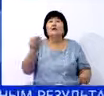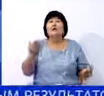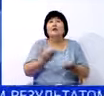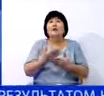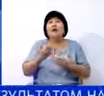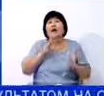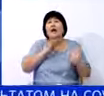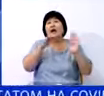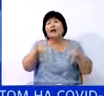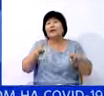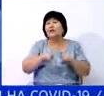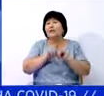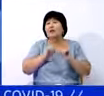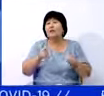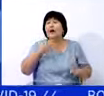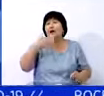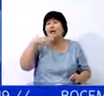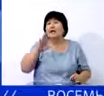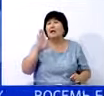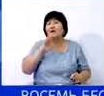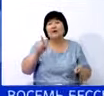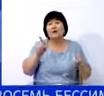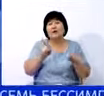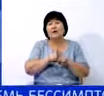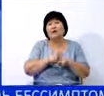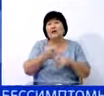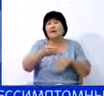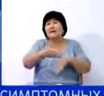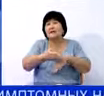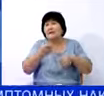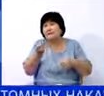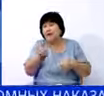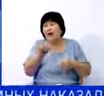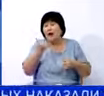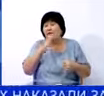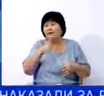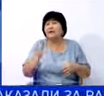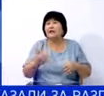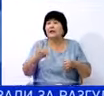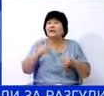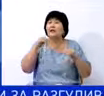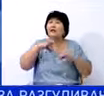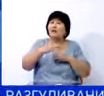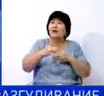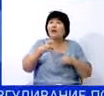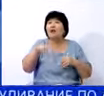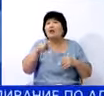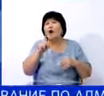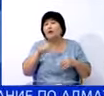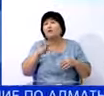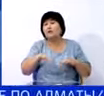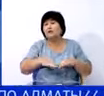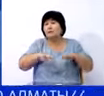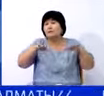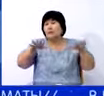Дарья непредсказуема. Летом воды чуть ли не по щиколотку, как сейчас. А во время оттепели или дохода переливается через край.